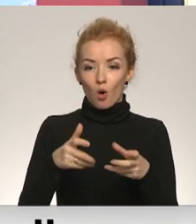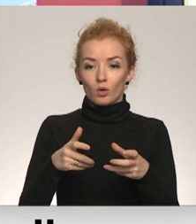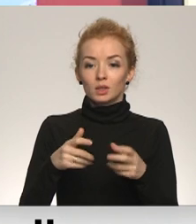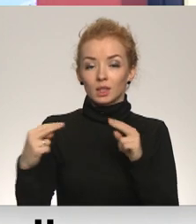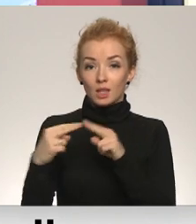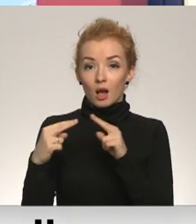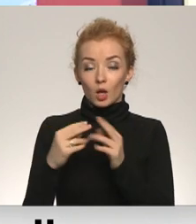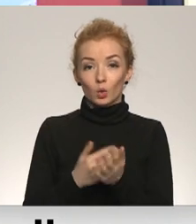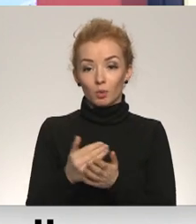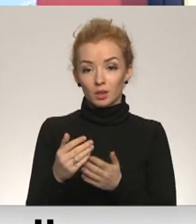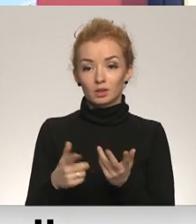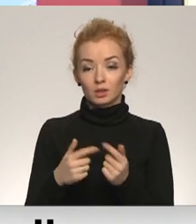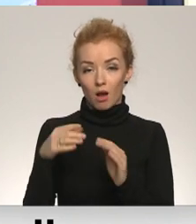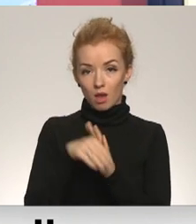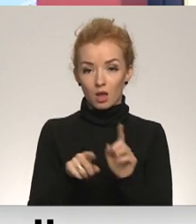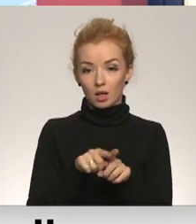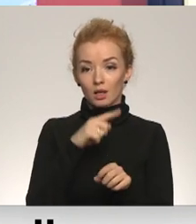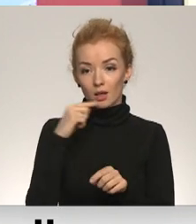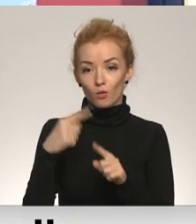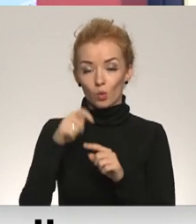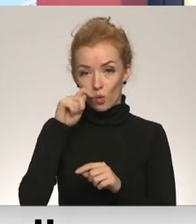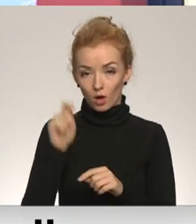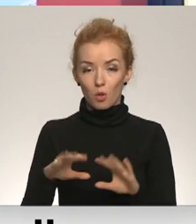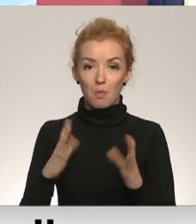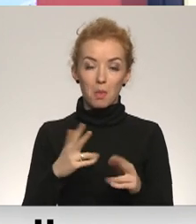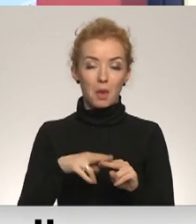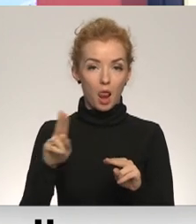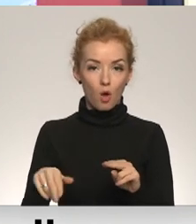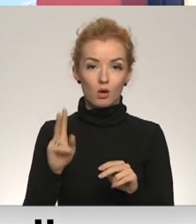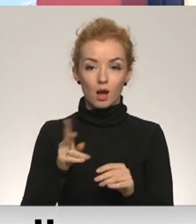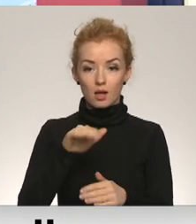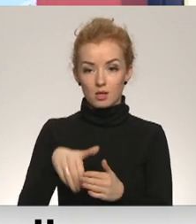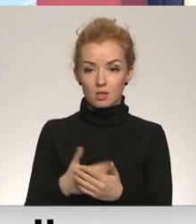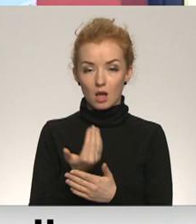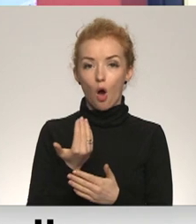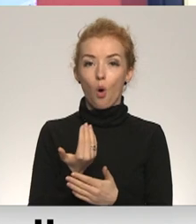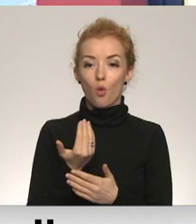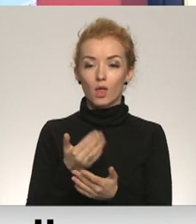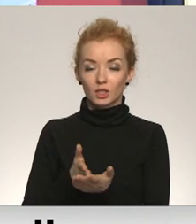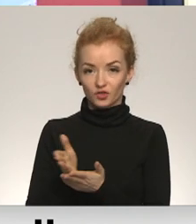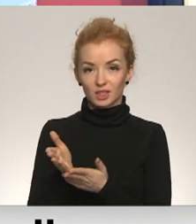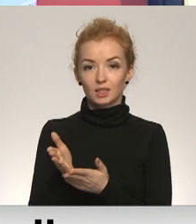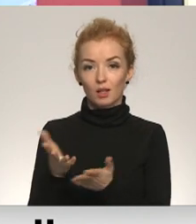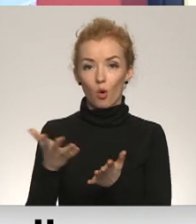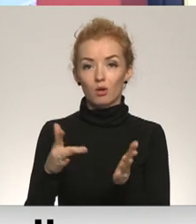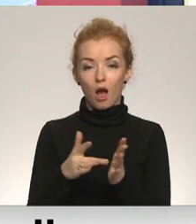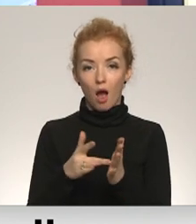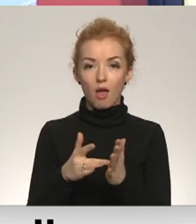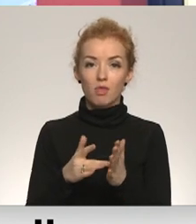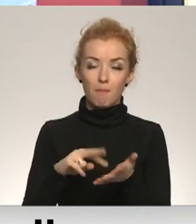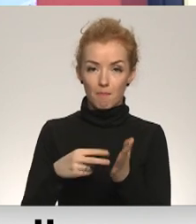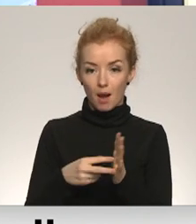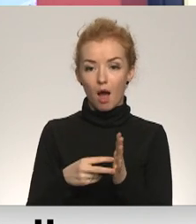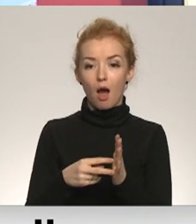arī turpināsies un tā skaitā gan ar Krieviju, gan ar Ukrainu. Bet pieļauju, ka jaunais akcents un jaunais virzienis kaut kādām aktivitātēm varētu